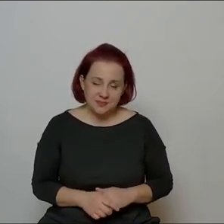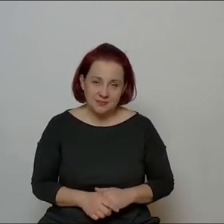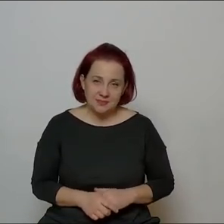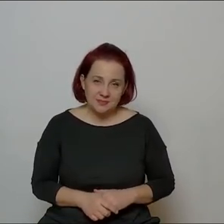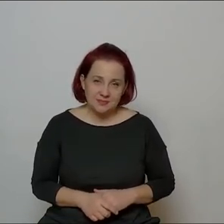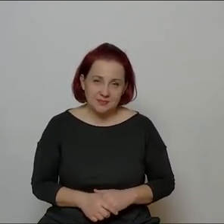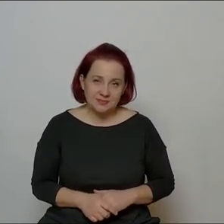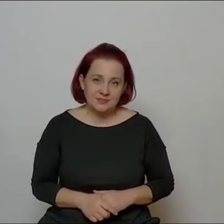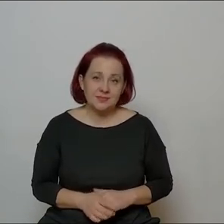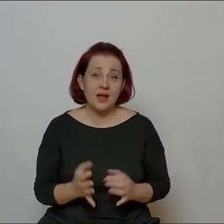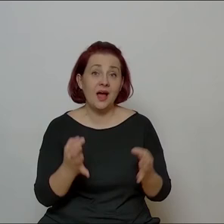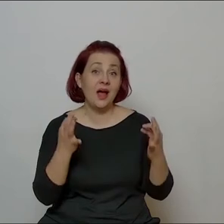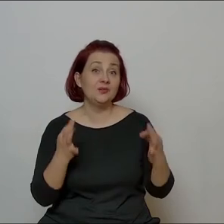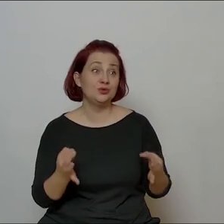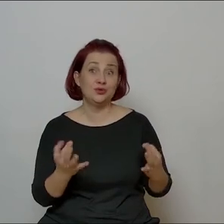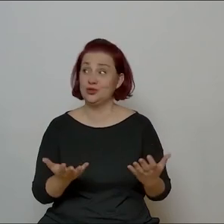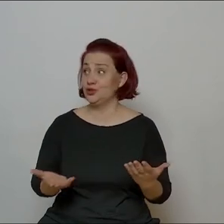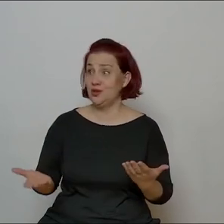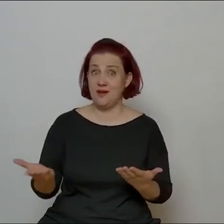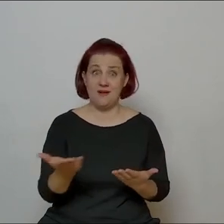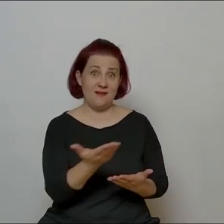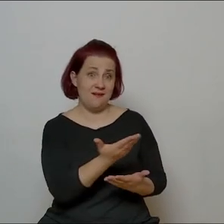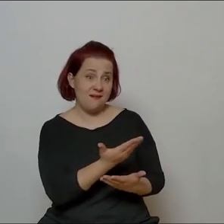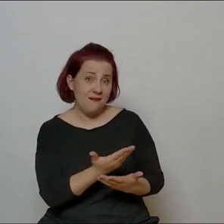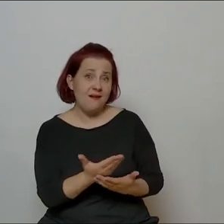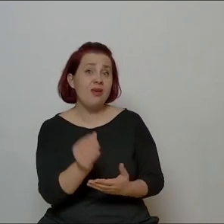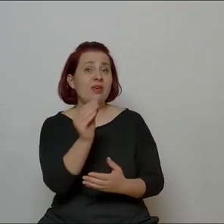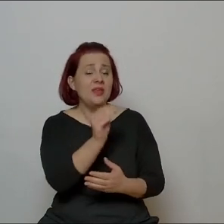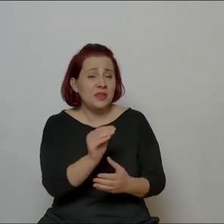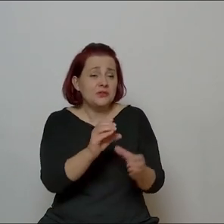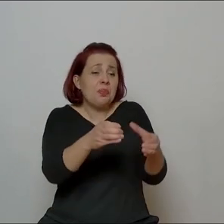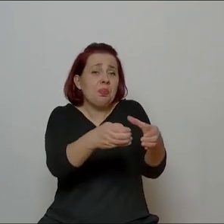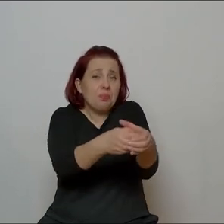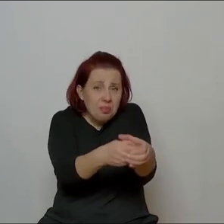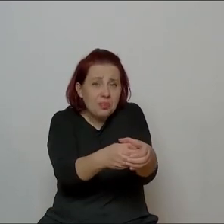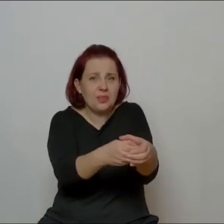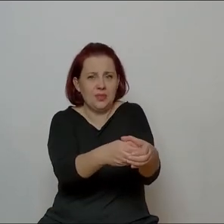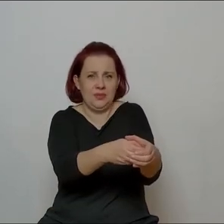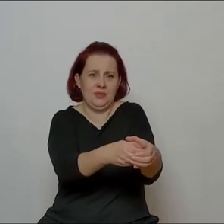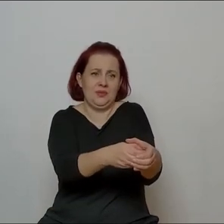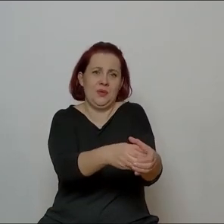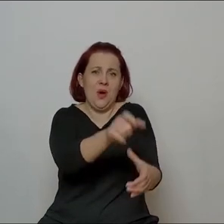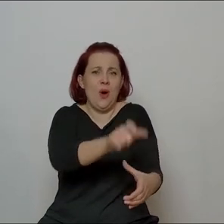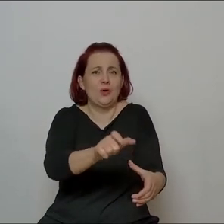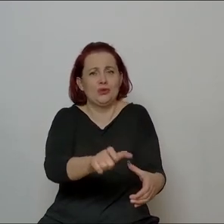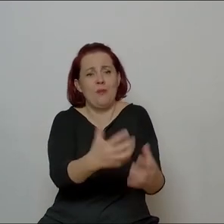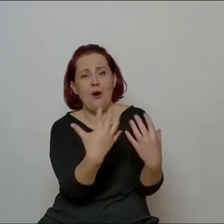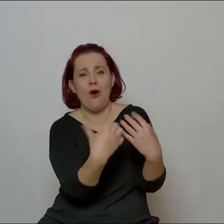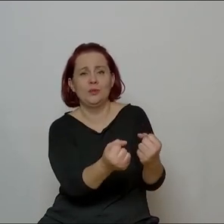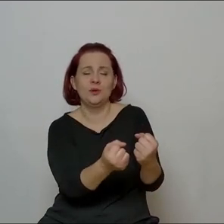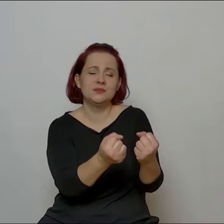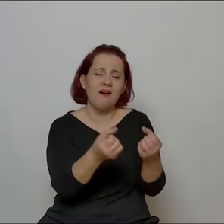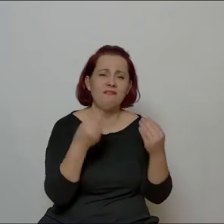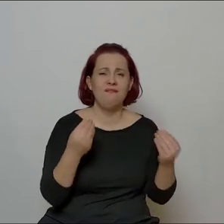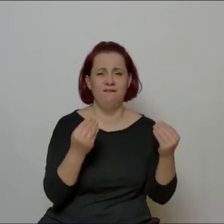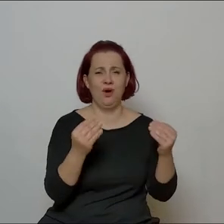W dzisiejszych czasach garstka jeszcze odbiorców wielkiej sztuki, sztuki trudnej,